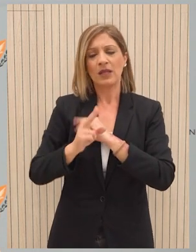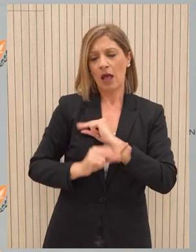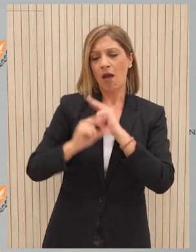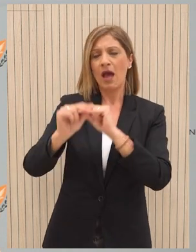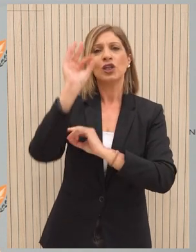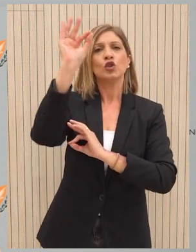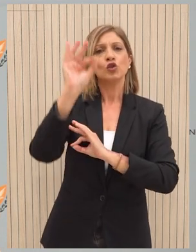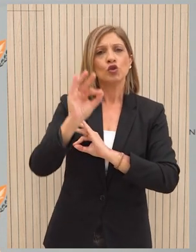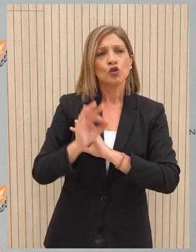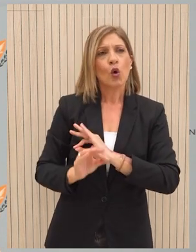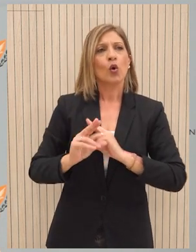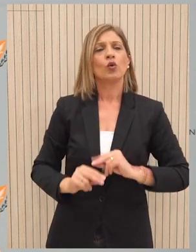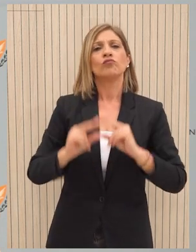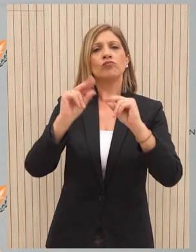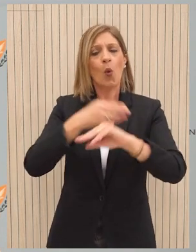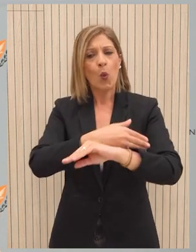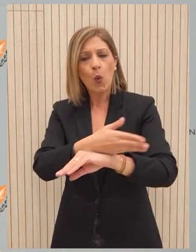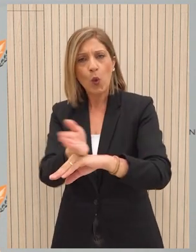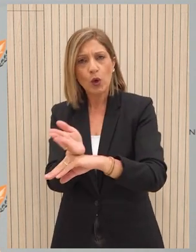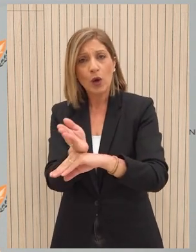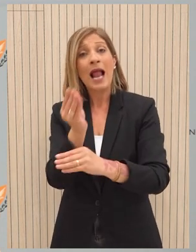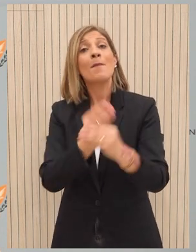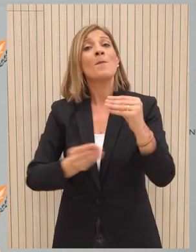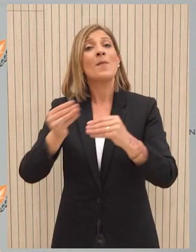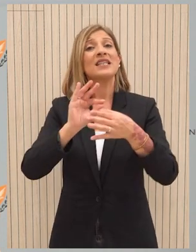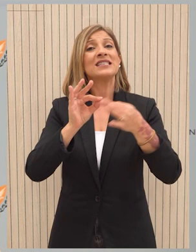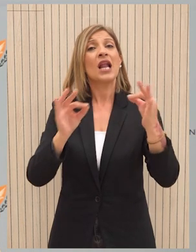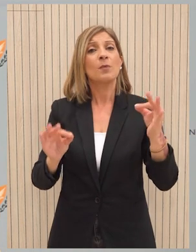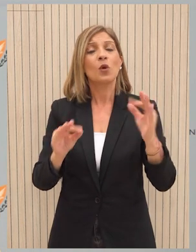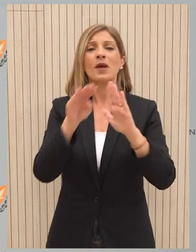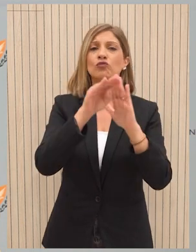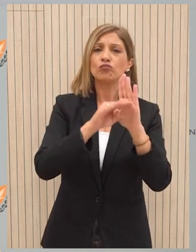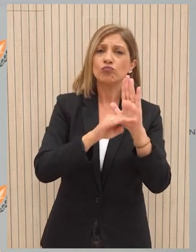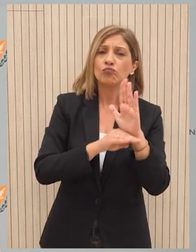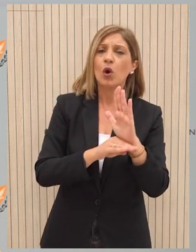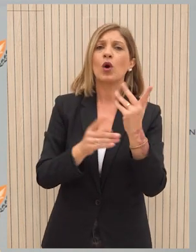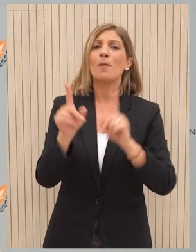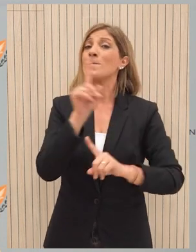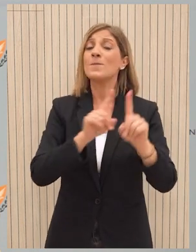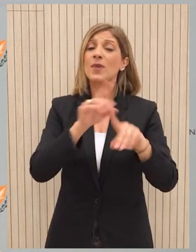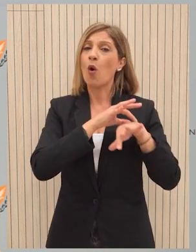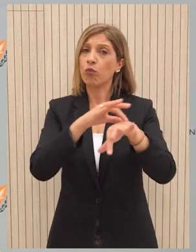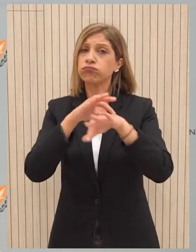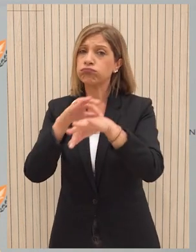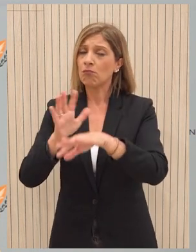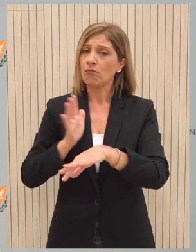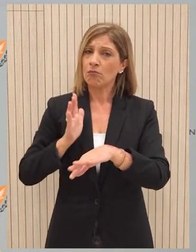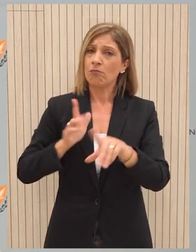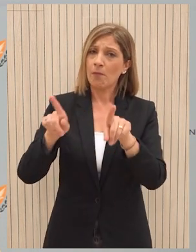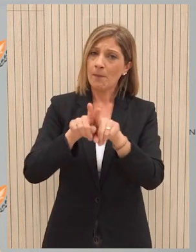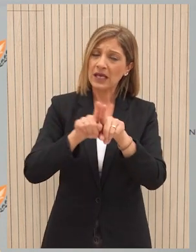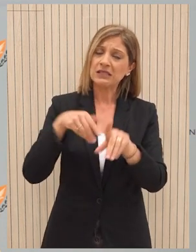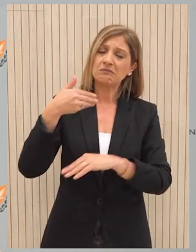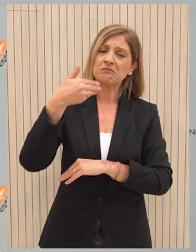και χρονοδιαγράμματα με συγκεκριμένα ορόσημα. Περισσότερες λεπτομέρειες ως προς το πρόγραμμα αλλά και τη σύνθεση του Ανώτατο Συμβουλίου Συνεργασίας θα